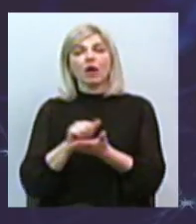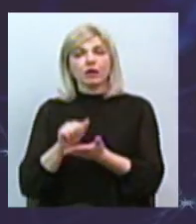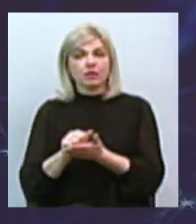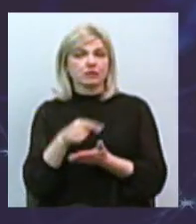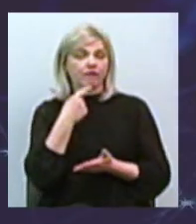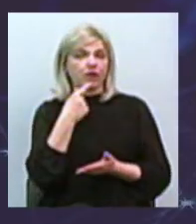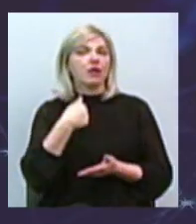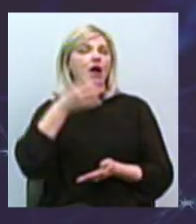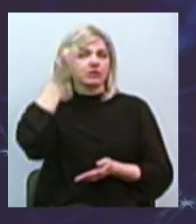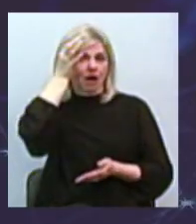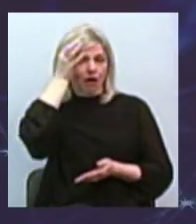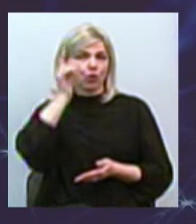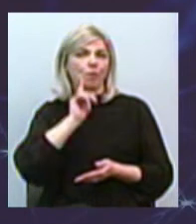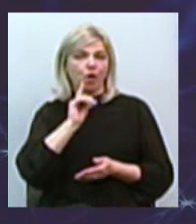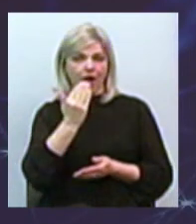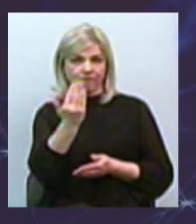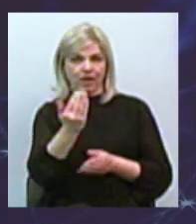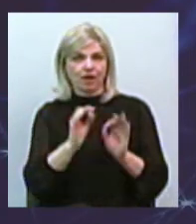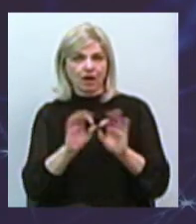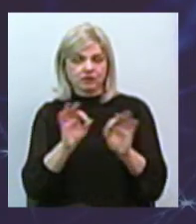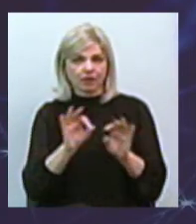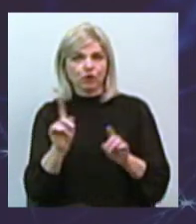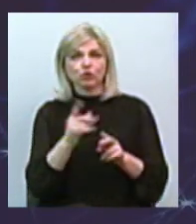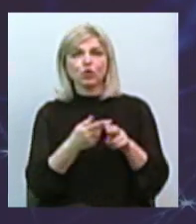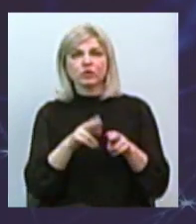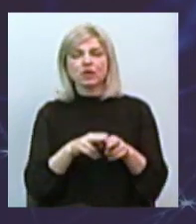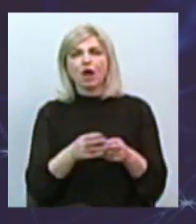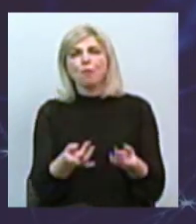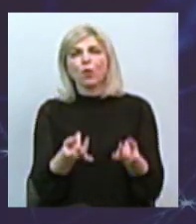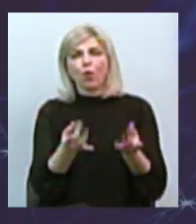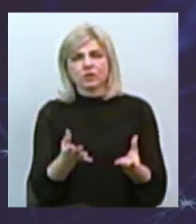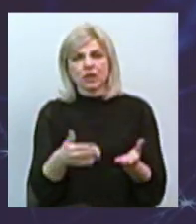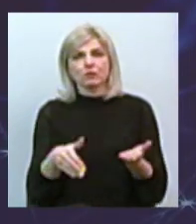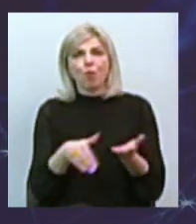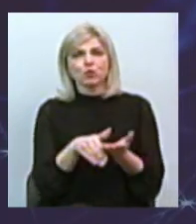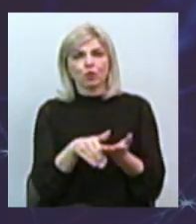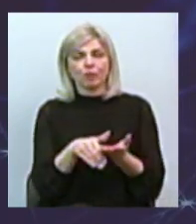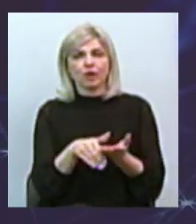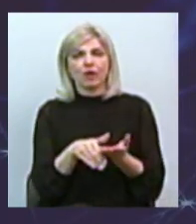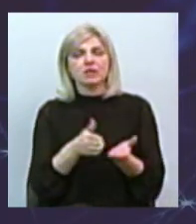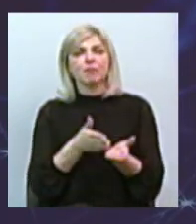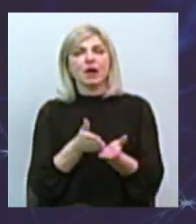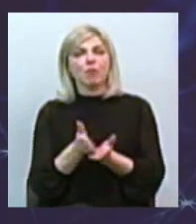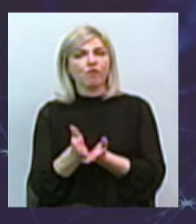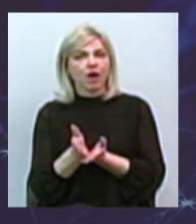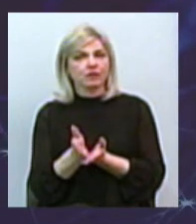припустити, що це один з найпростіших способів спрямувати